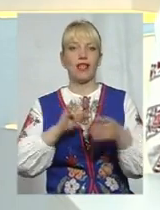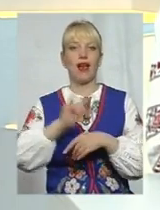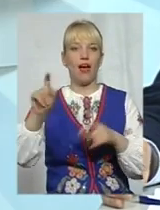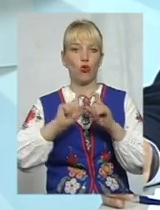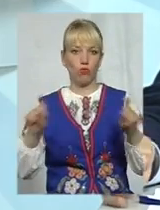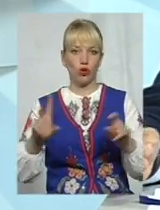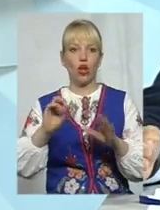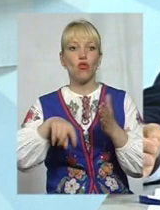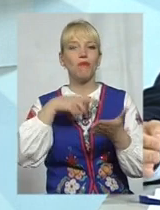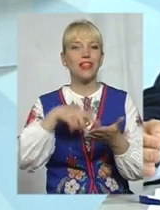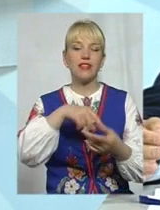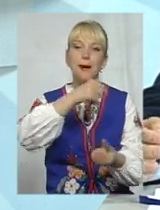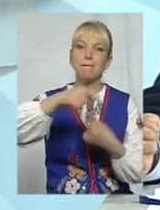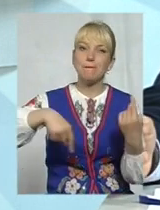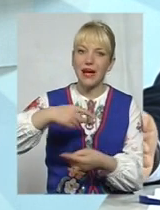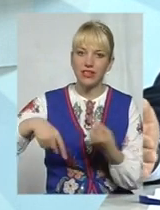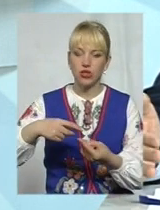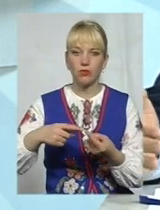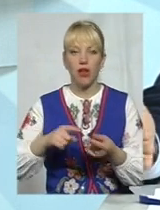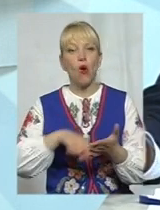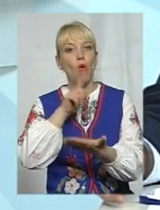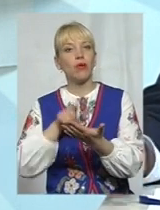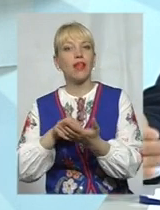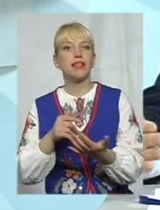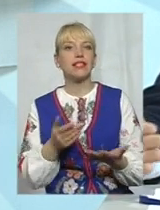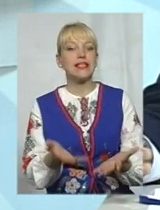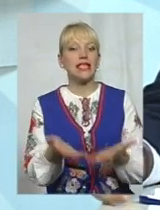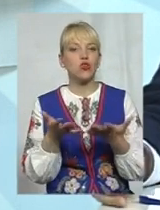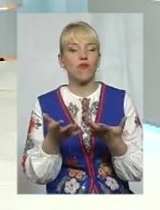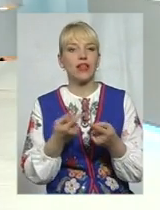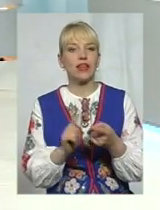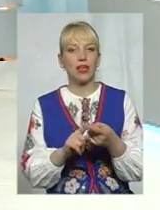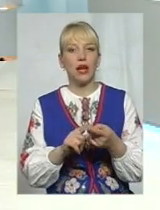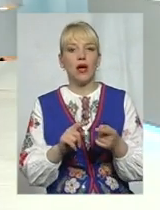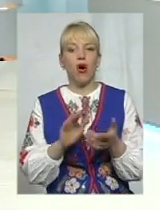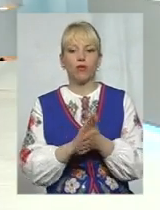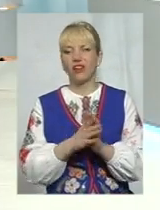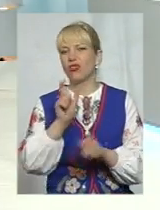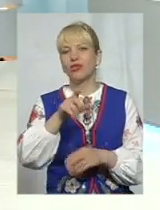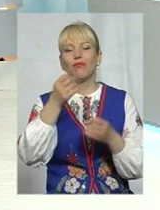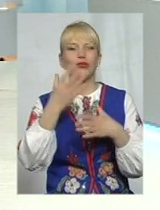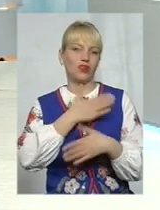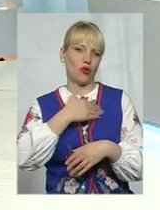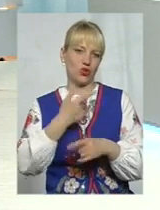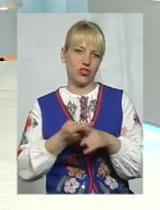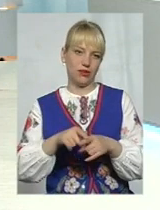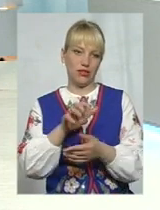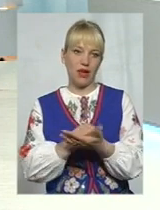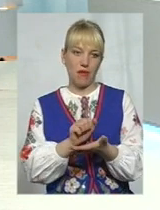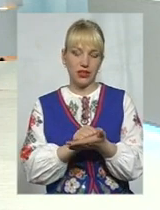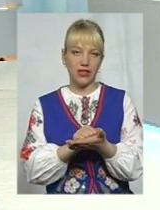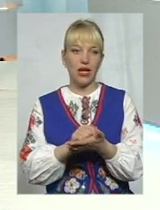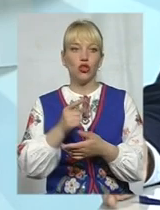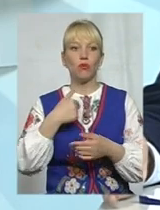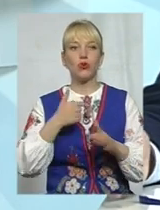але в питаннях менеджменту, в питаннях з'ясування тих обставин. Людина просто не хоче займатися. Тому я запропонував на